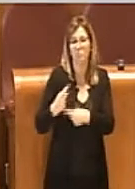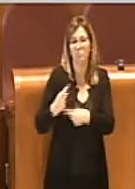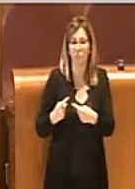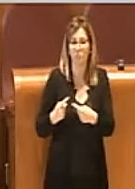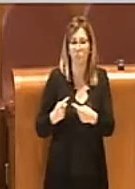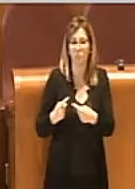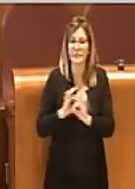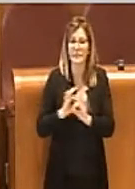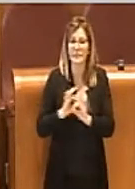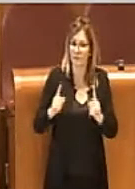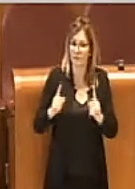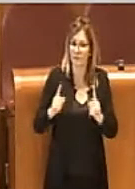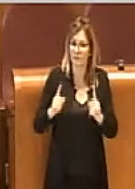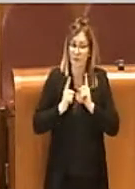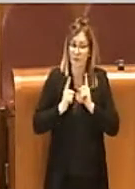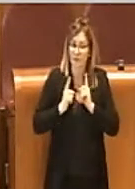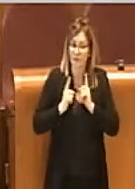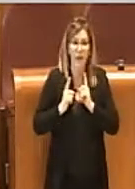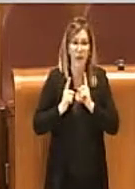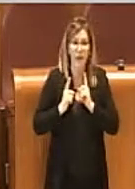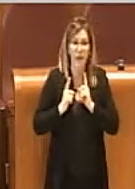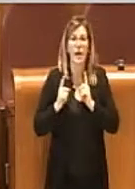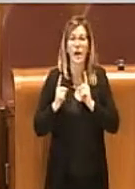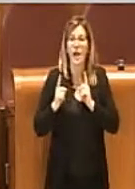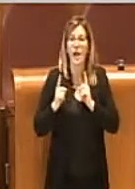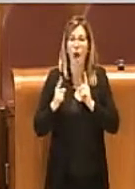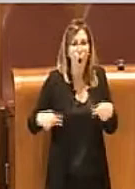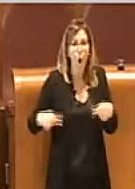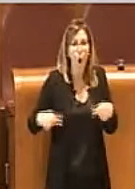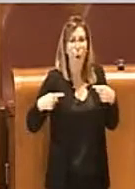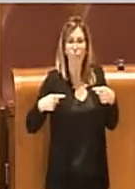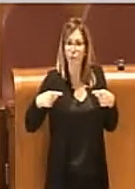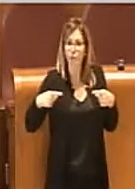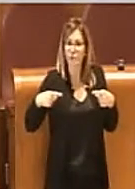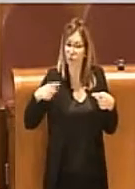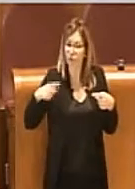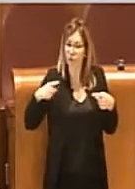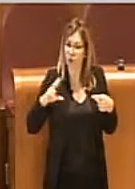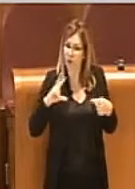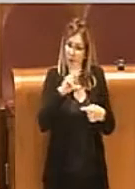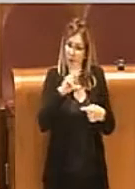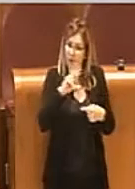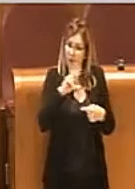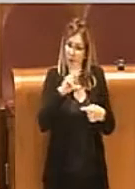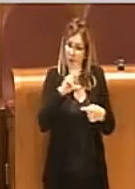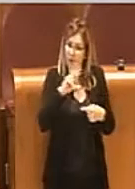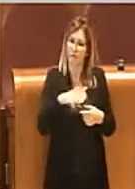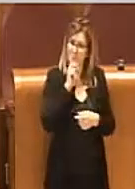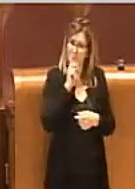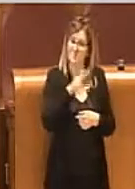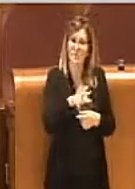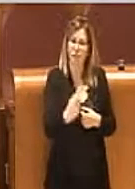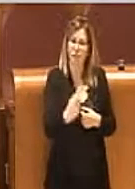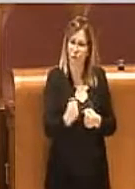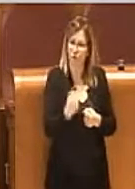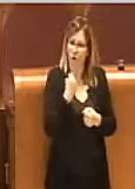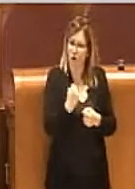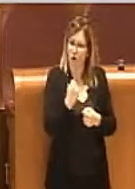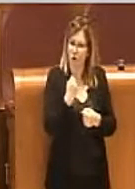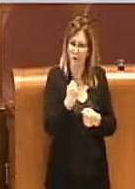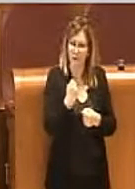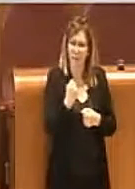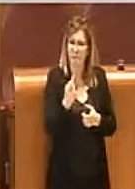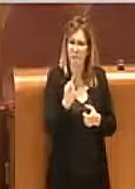dalle forze di opposizione mi sembrano messaggi forti, anche inopportuni, perché è un